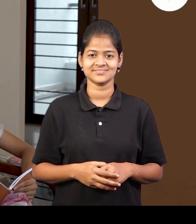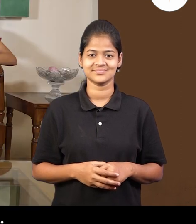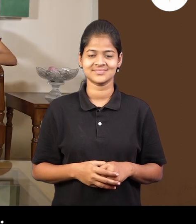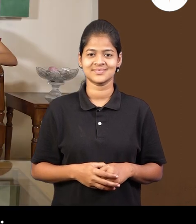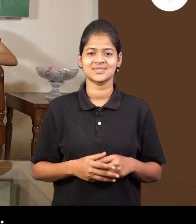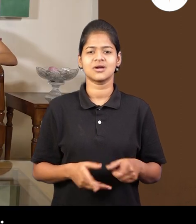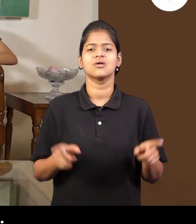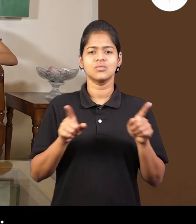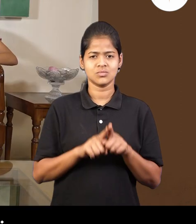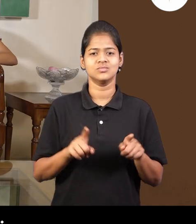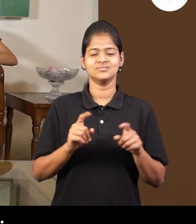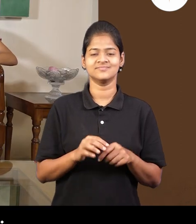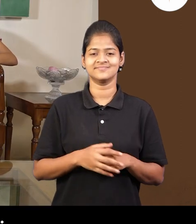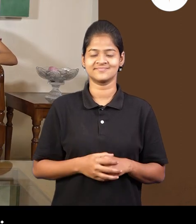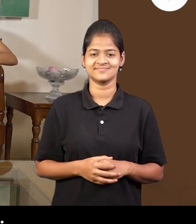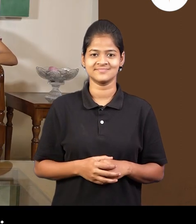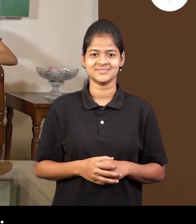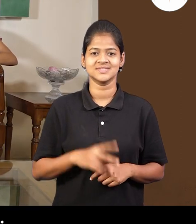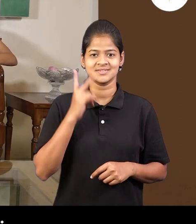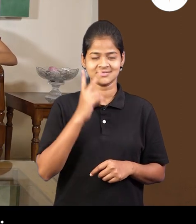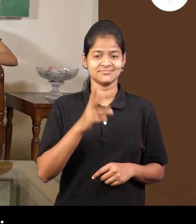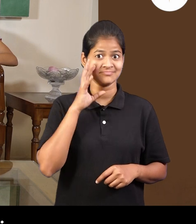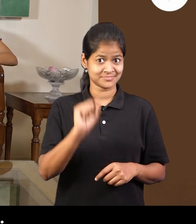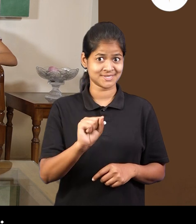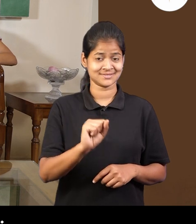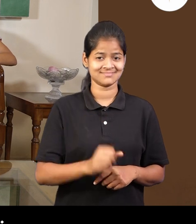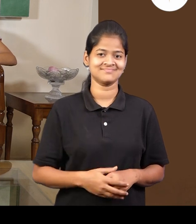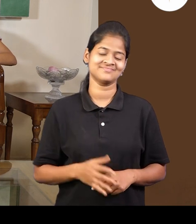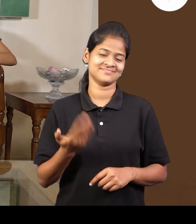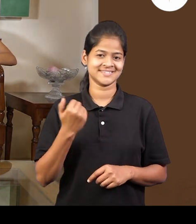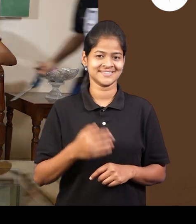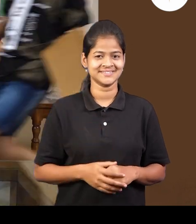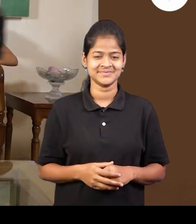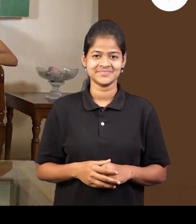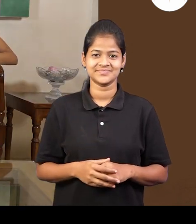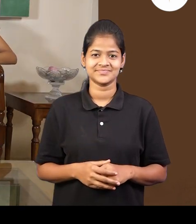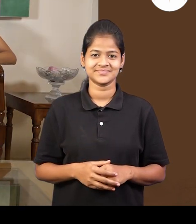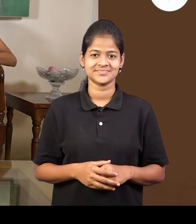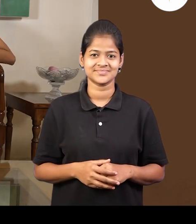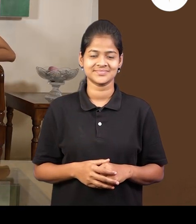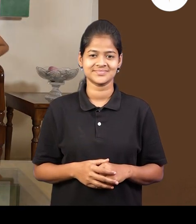पर्ती न। तुला शिकाईचिया। पर्ती समा नंतर आवर असले। चल्ठ